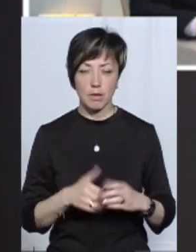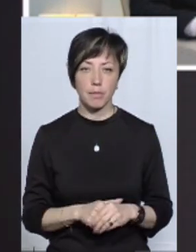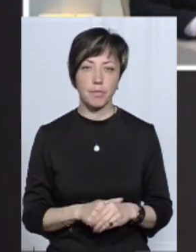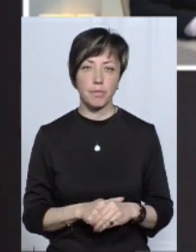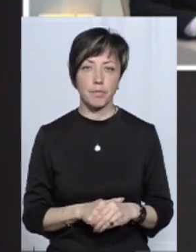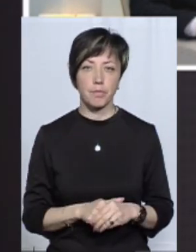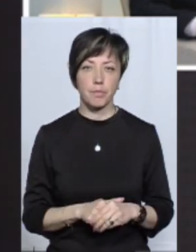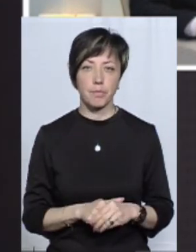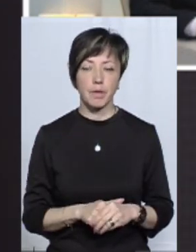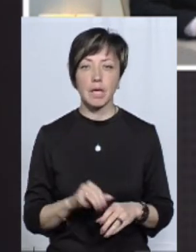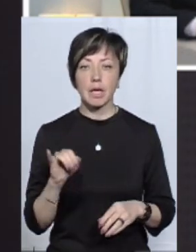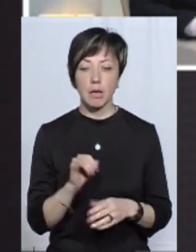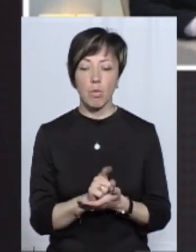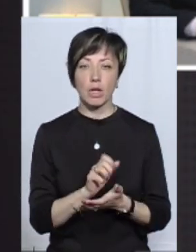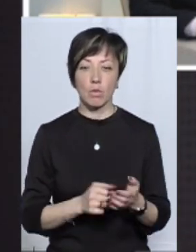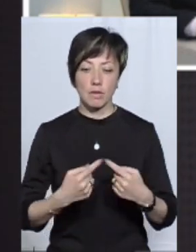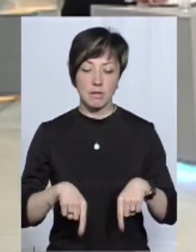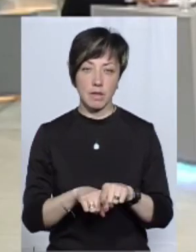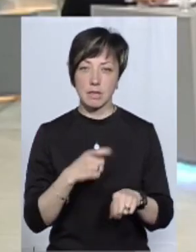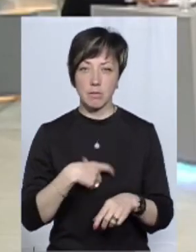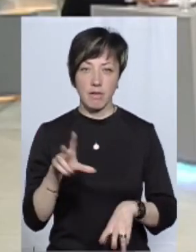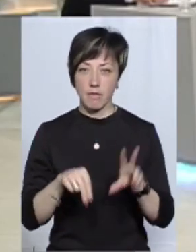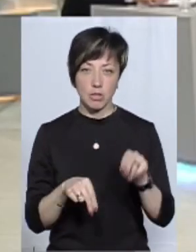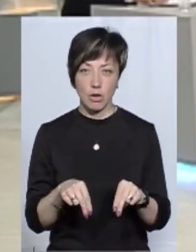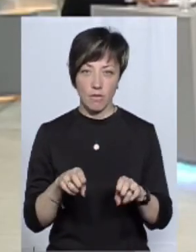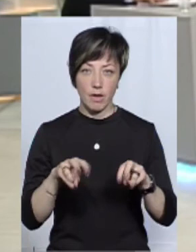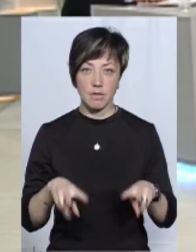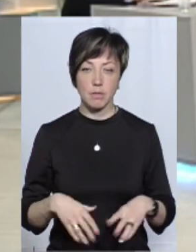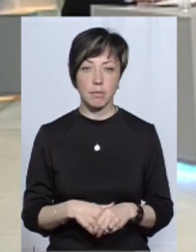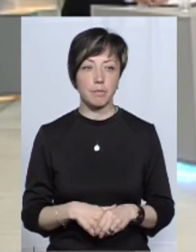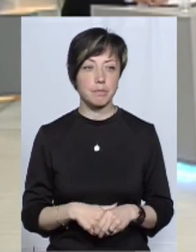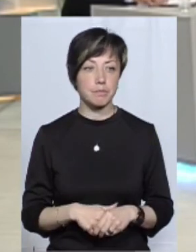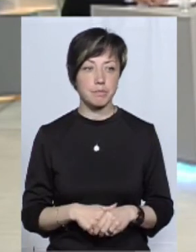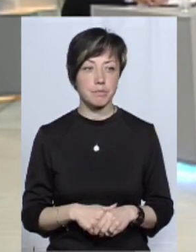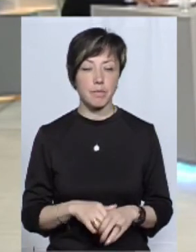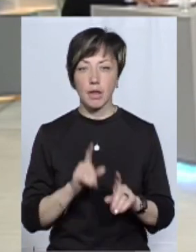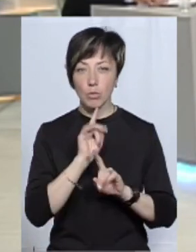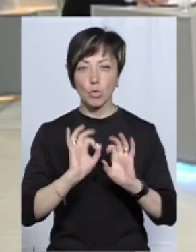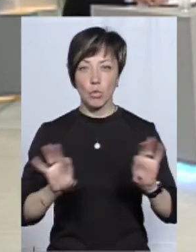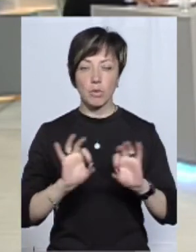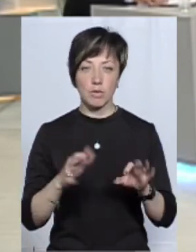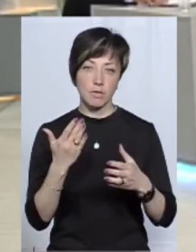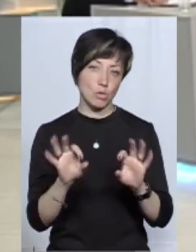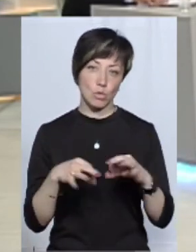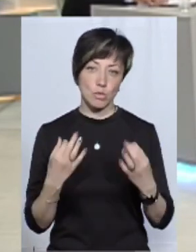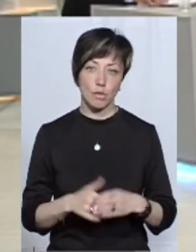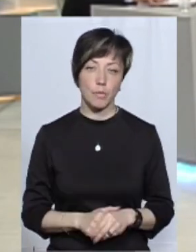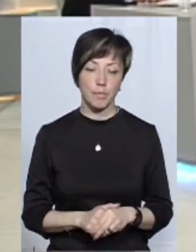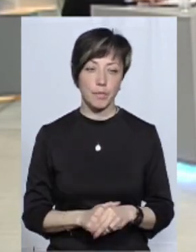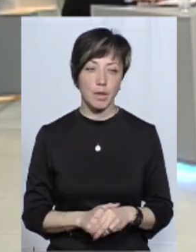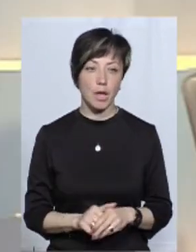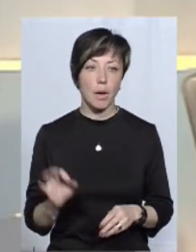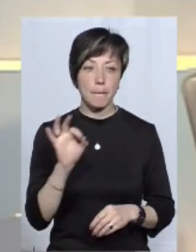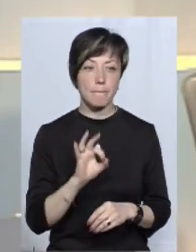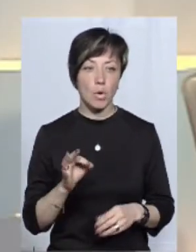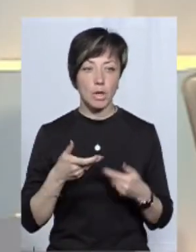маємо. І в податковій сфері я себе фахівцем не вважаю, тому не буду коментувати, якщо з вашого дозволу. А